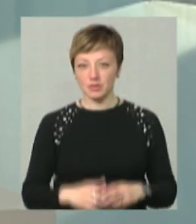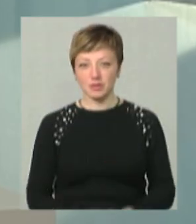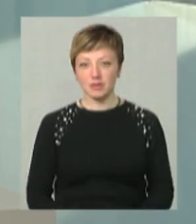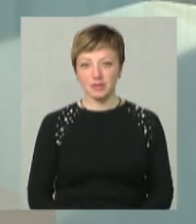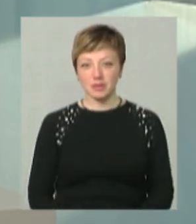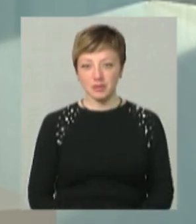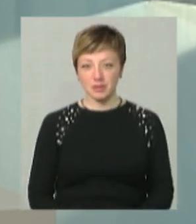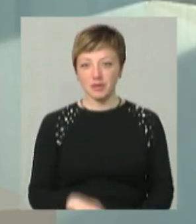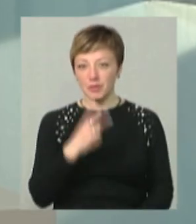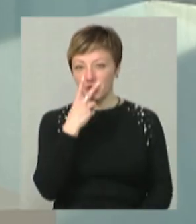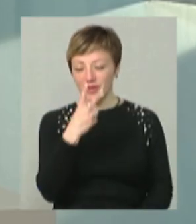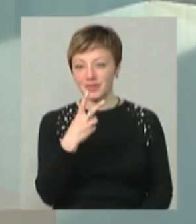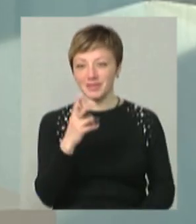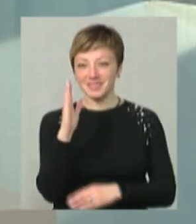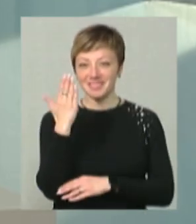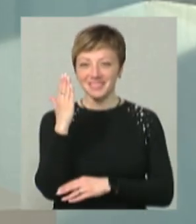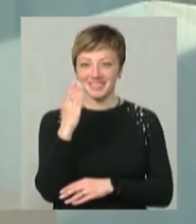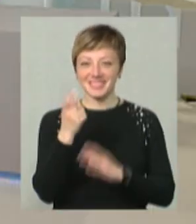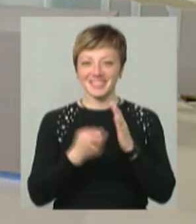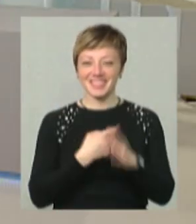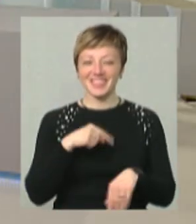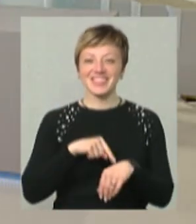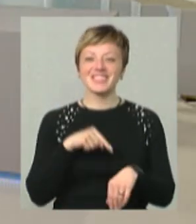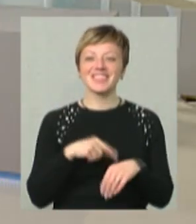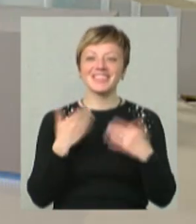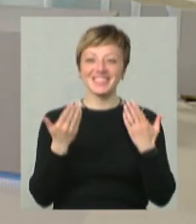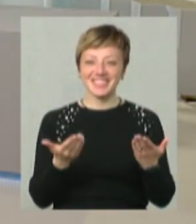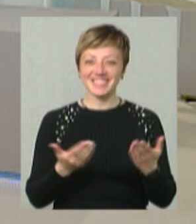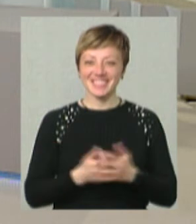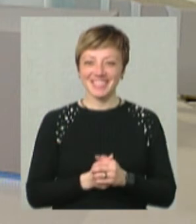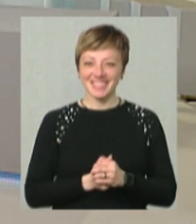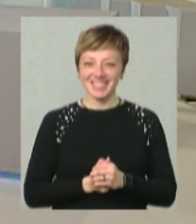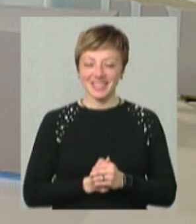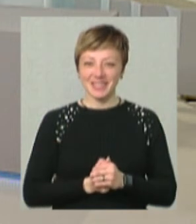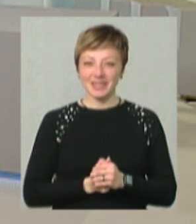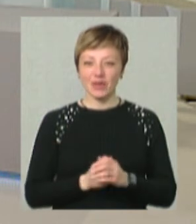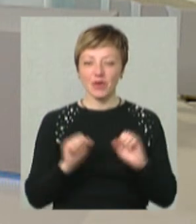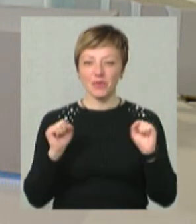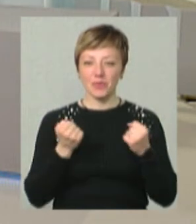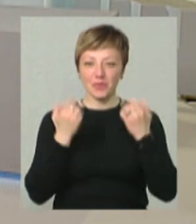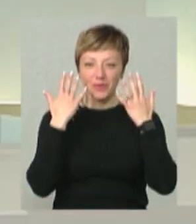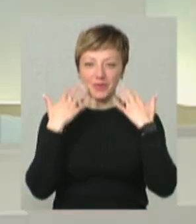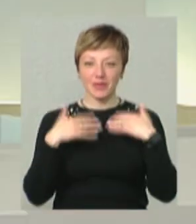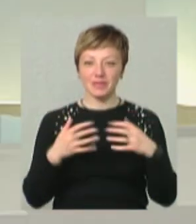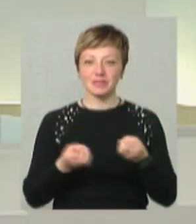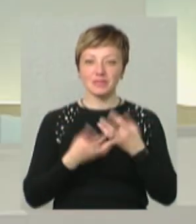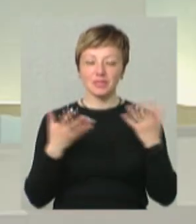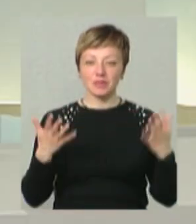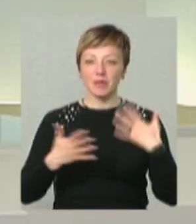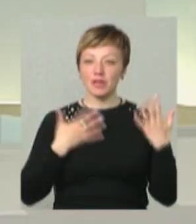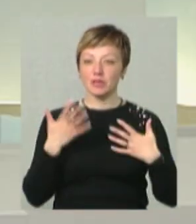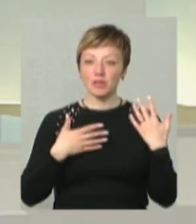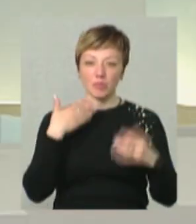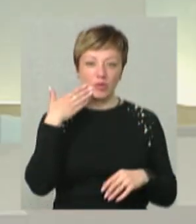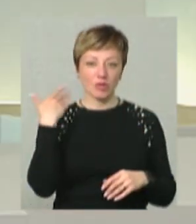Я потім подивлюсь себе у записі. відчуття вашого. От одразу йде якийсь холод, правда? Якась свіжість, якась бадьорість.